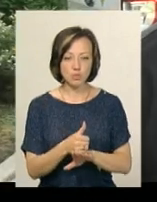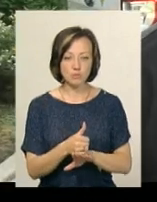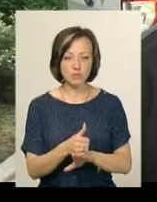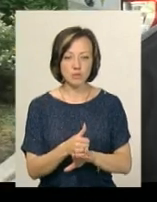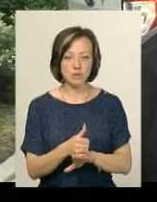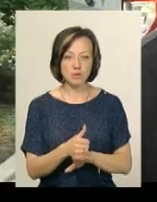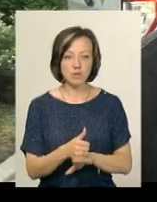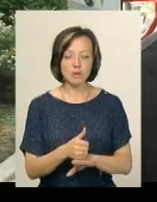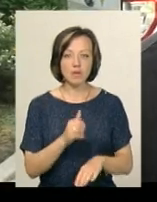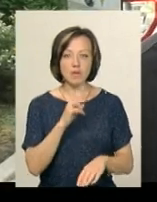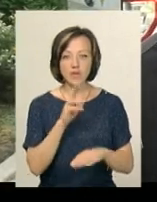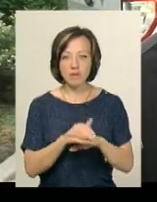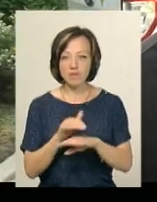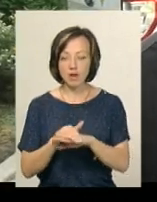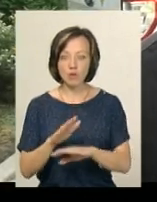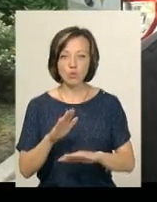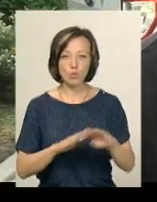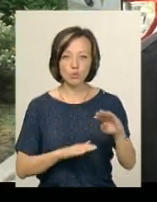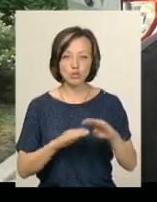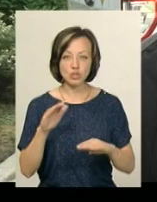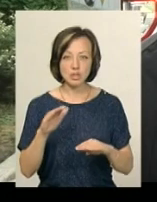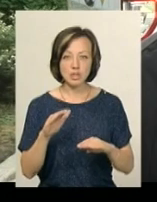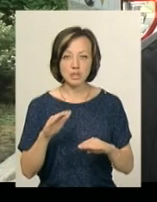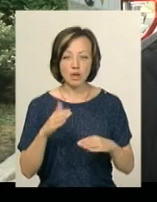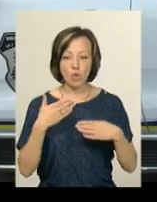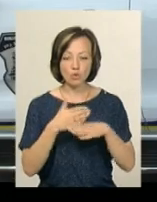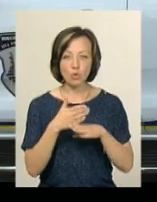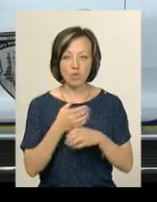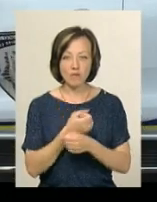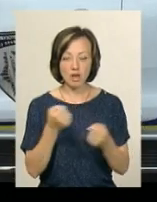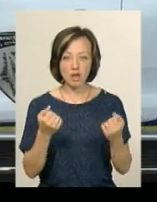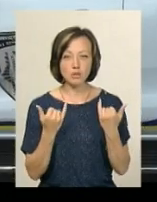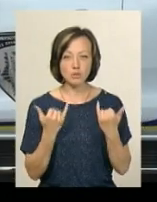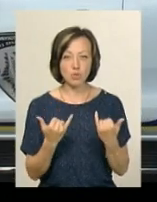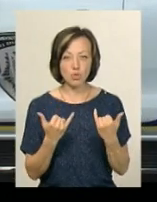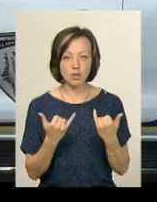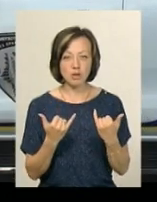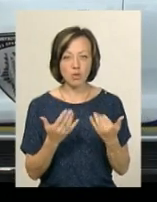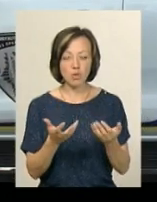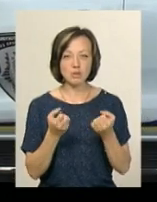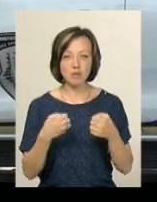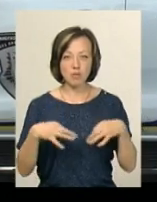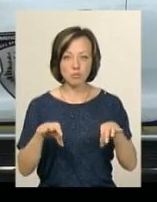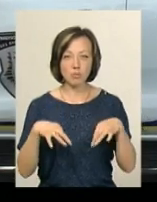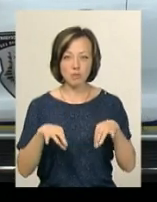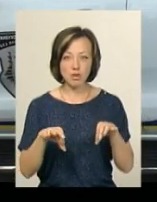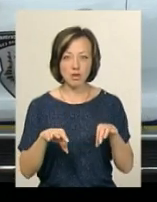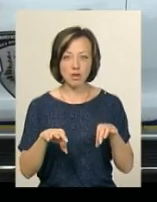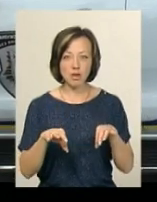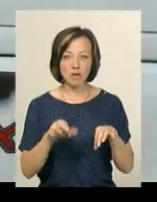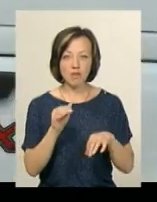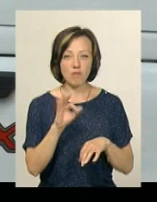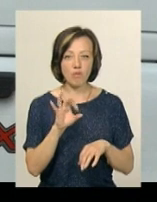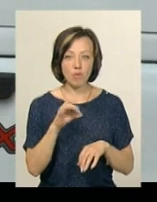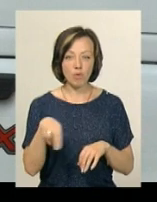як правило, виявляються ручні осколкові гранати. А сьогоднішнє отримання автомобіля «Форд